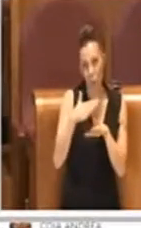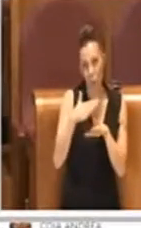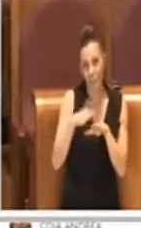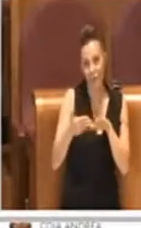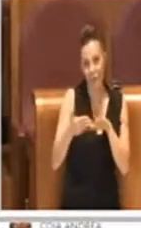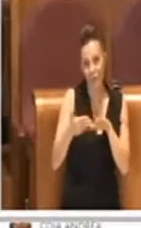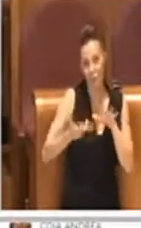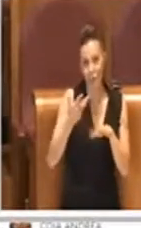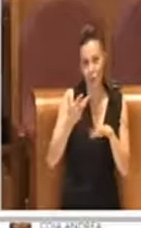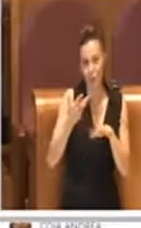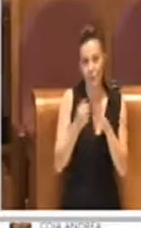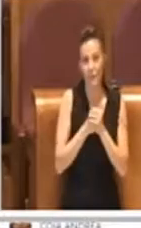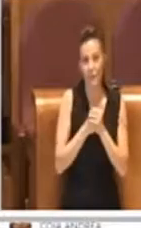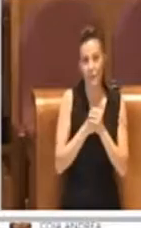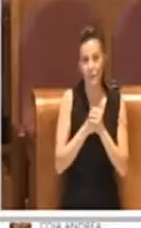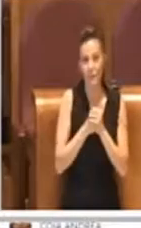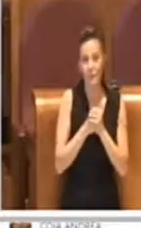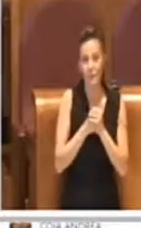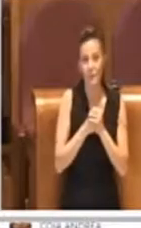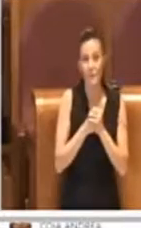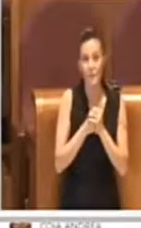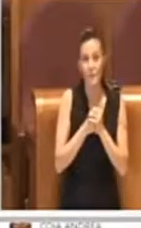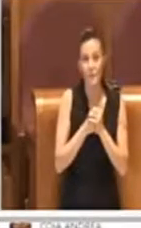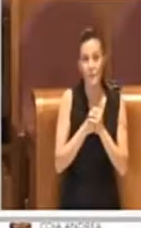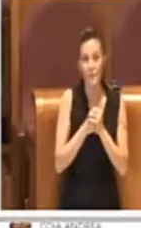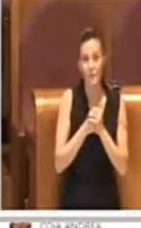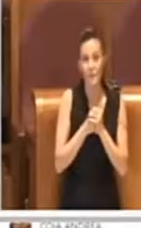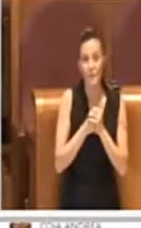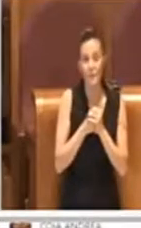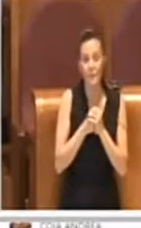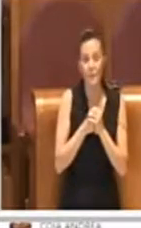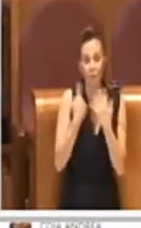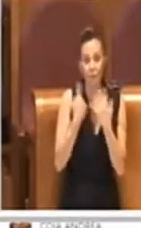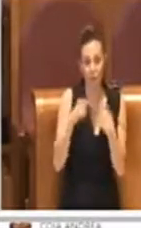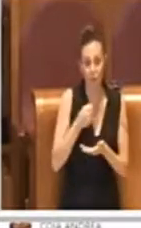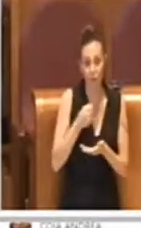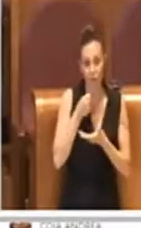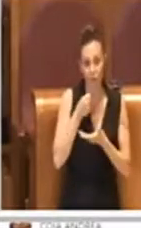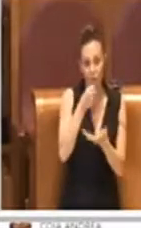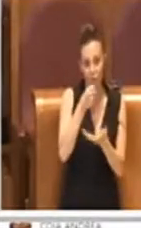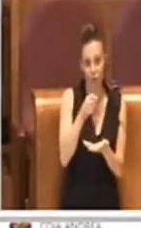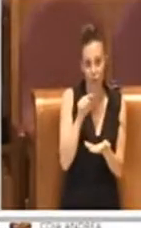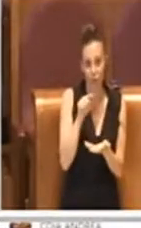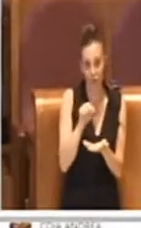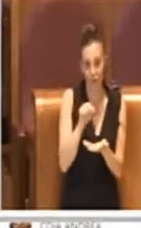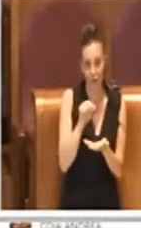che comunque fa sì che i fondi che vengono